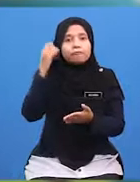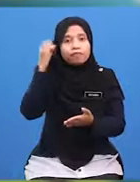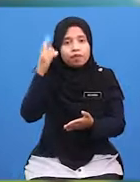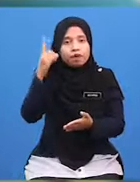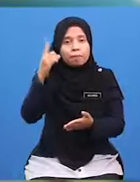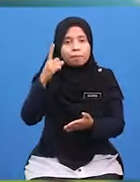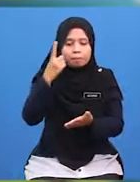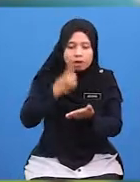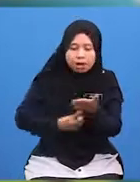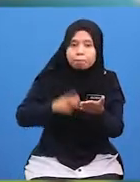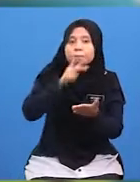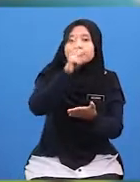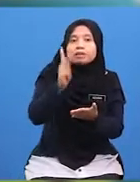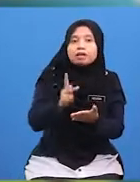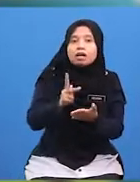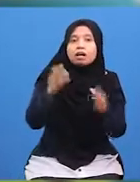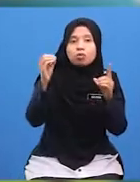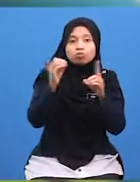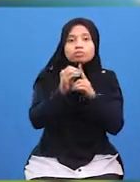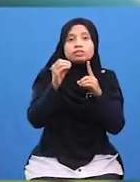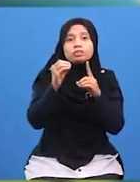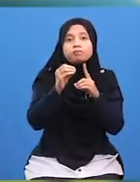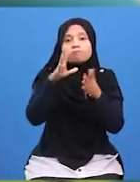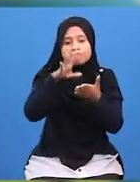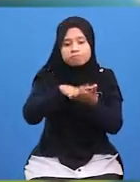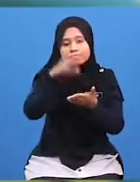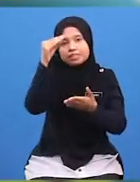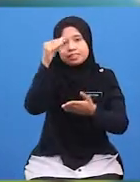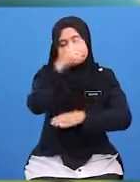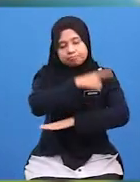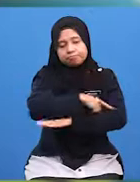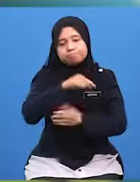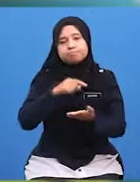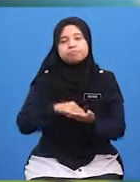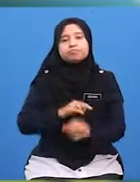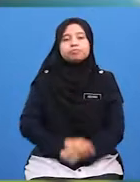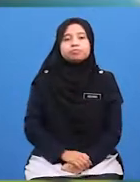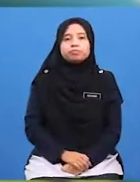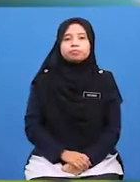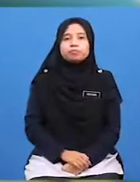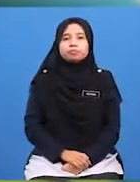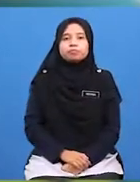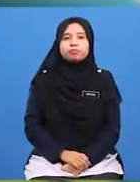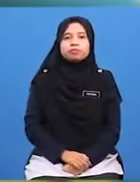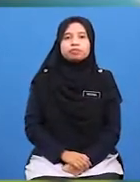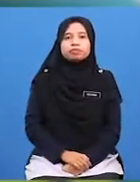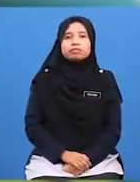apakah objektif pembelajaran kita pada hari ini